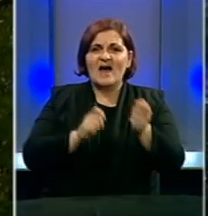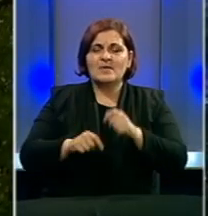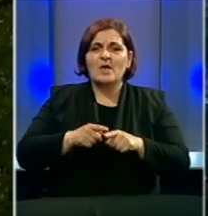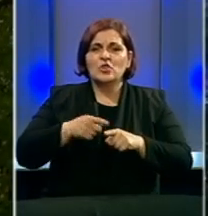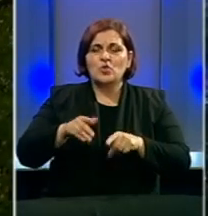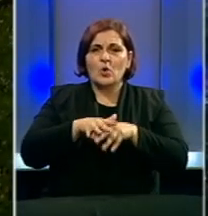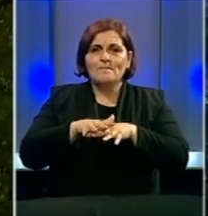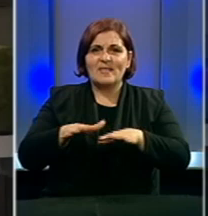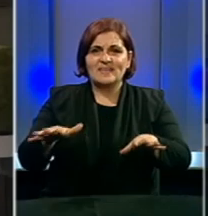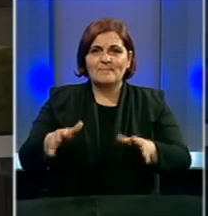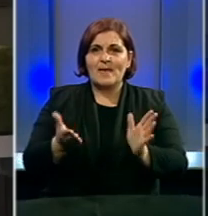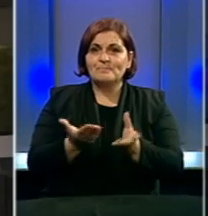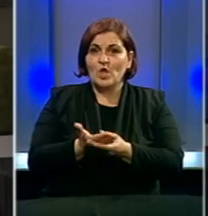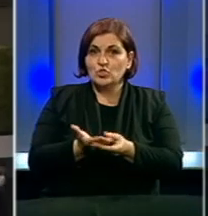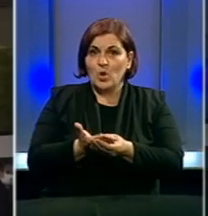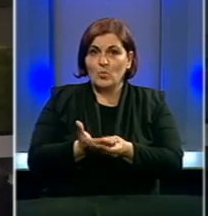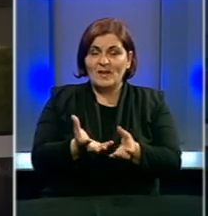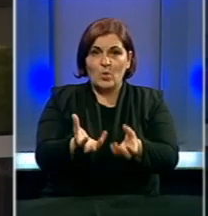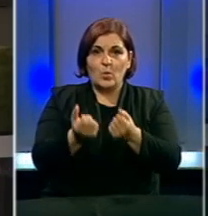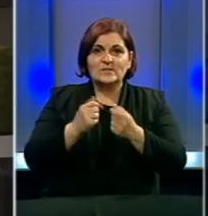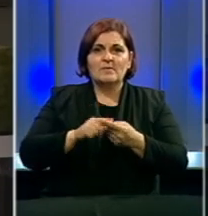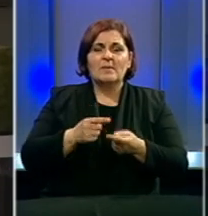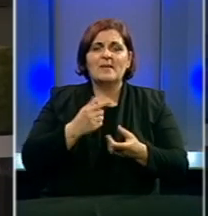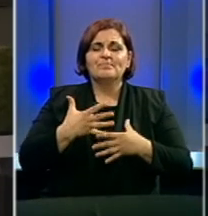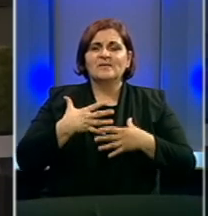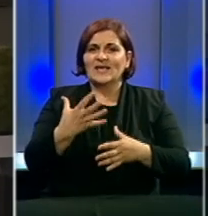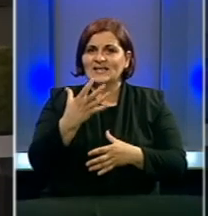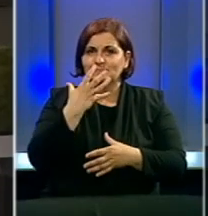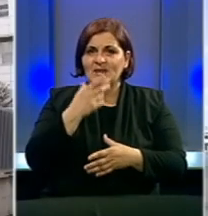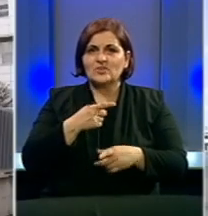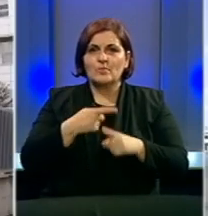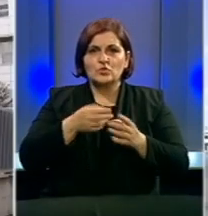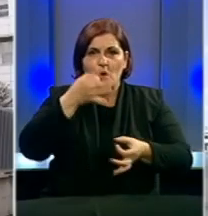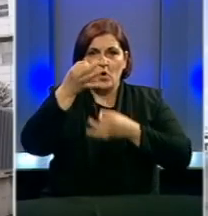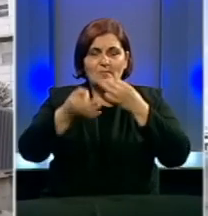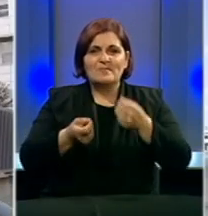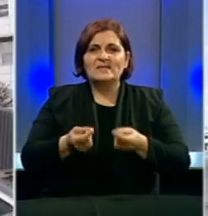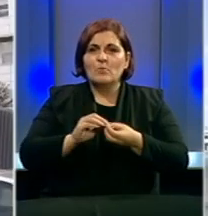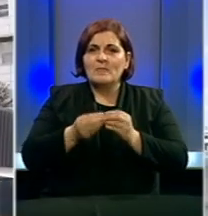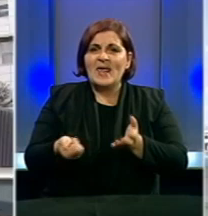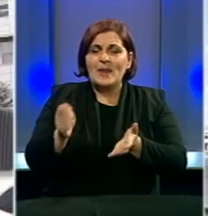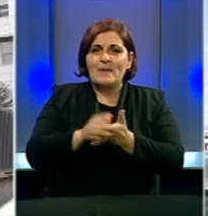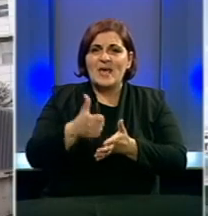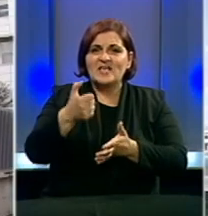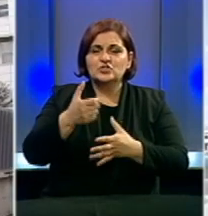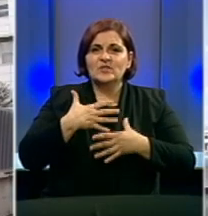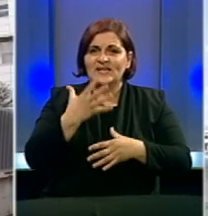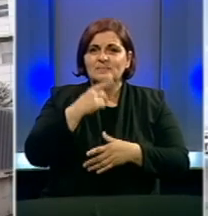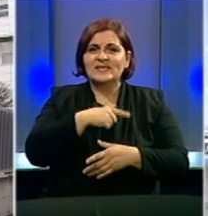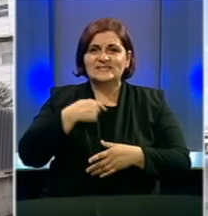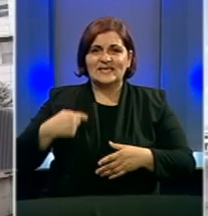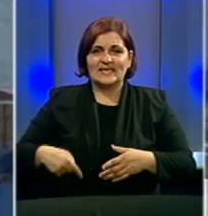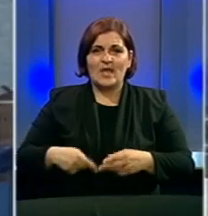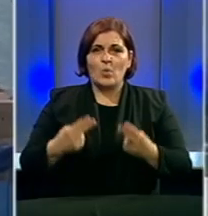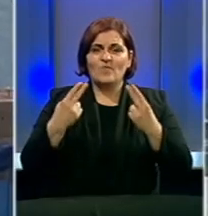tokom pandemije. Dokumentacija je izuzeta u okviru predmeta respiratori. Tokom instrage zbog sporne nabavke stotinu respiratora iz